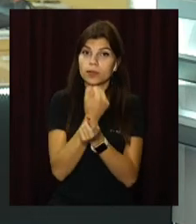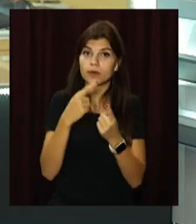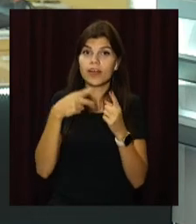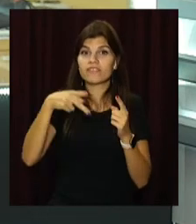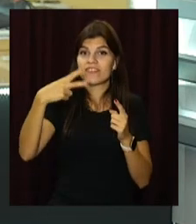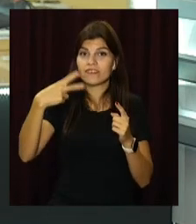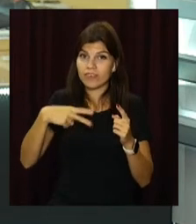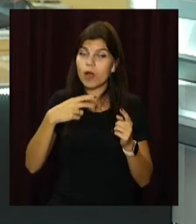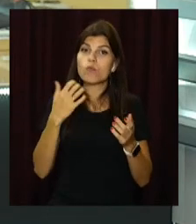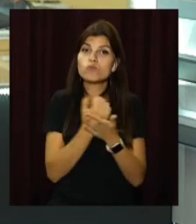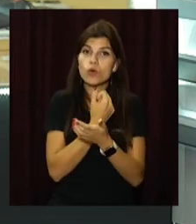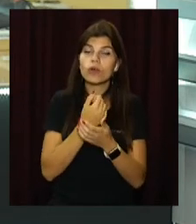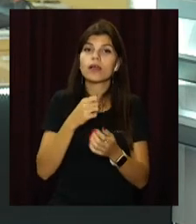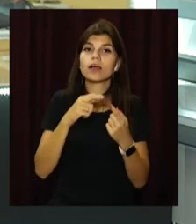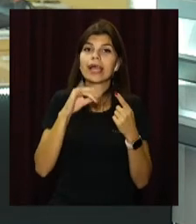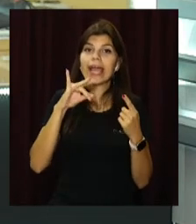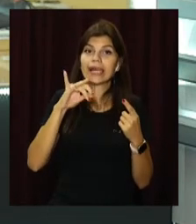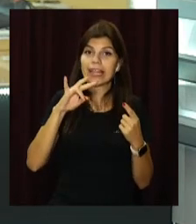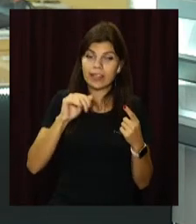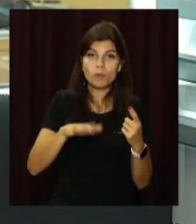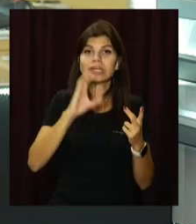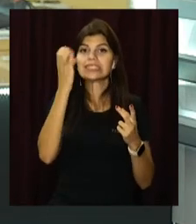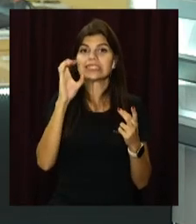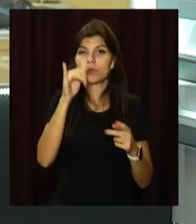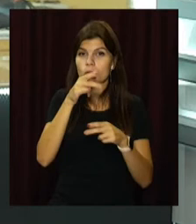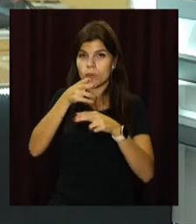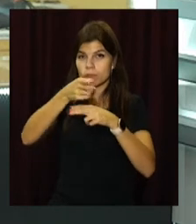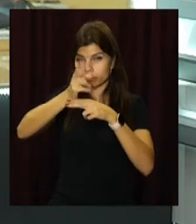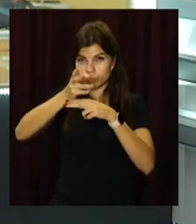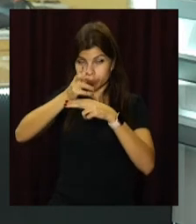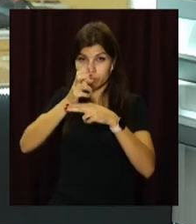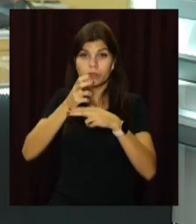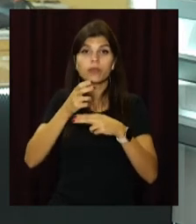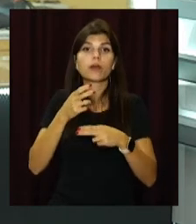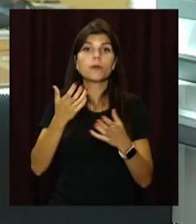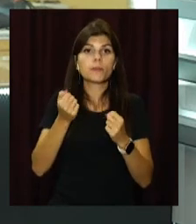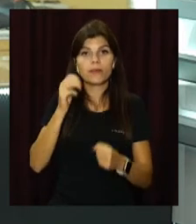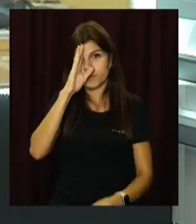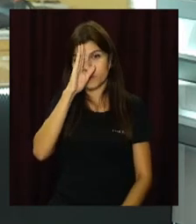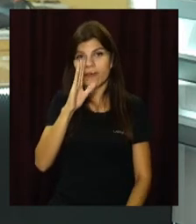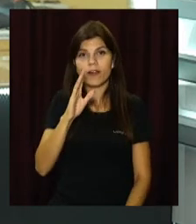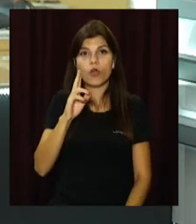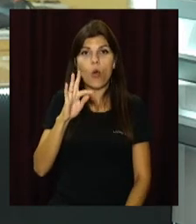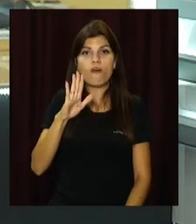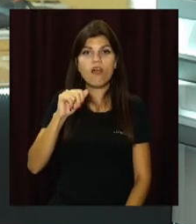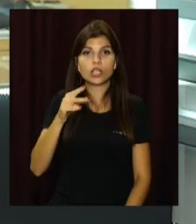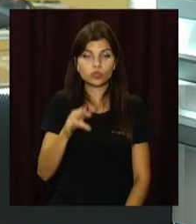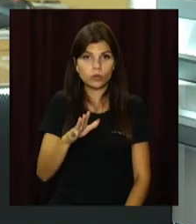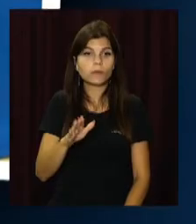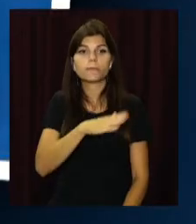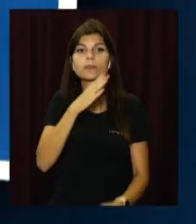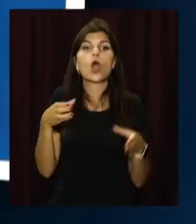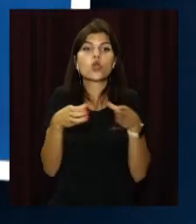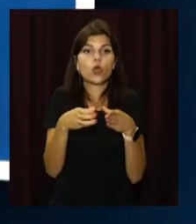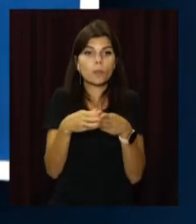2020 виборола Ірина Щетник. Потім срібло у стрільбі з пневнатичної гвинтівки здобув Василь Ковальчук. Далі бронзу в командні